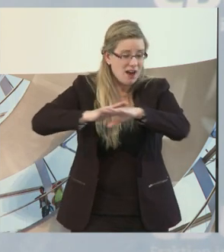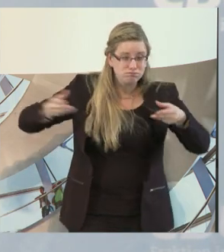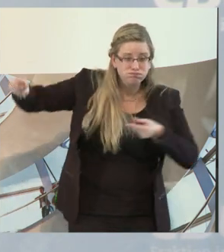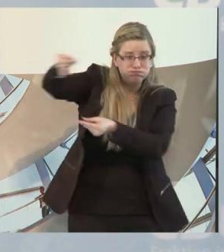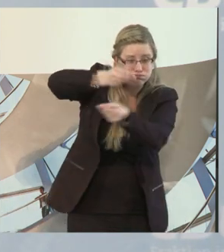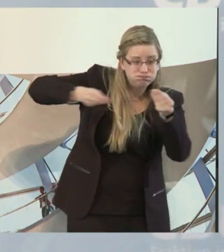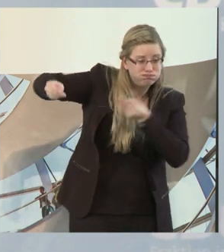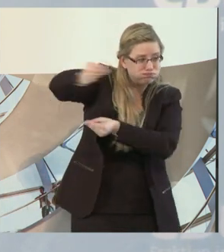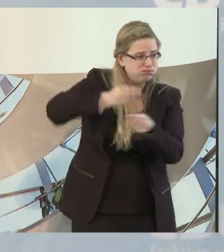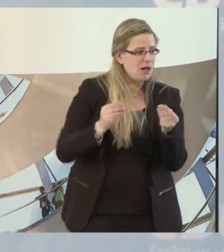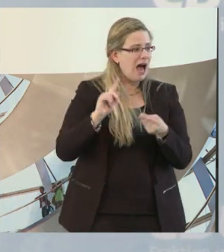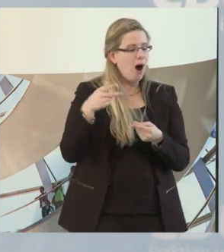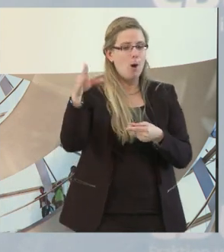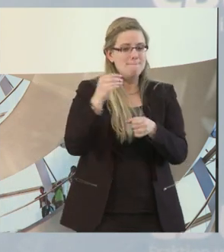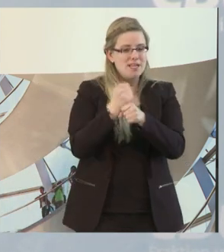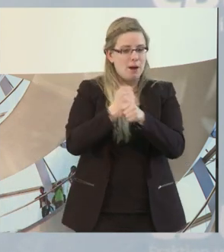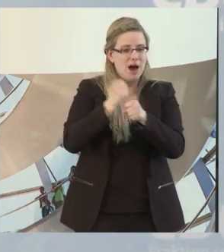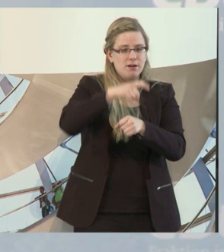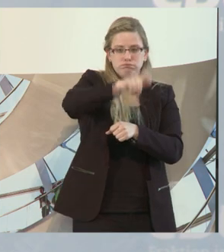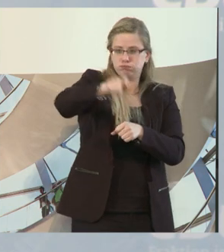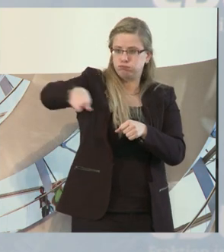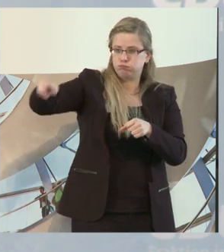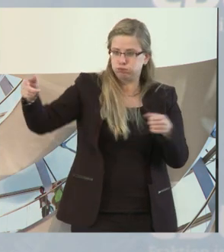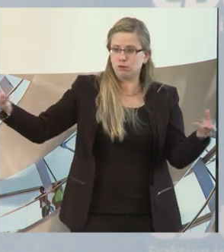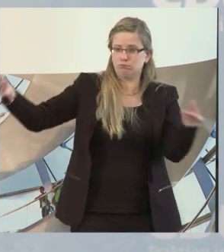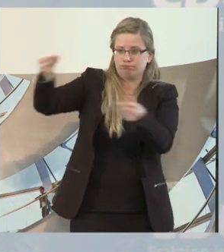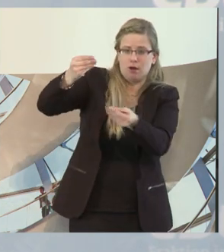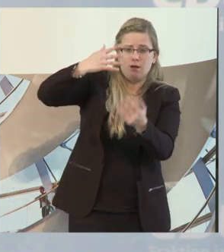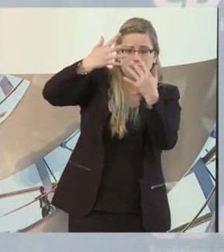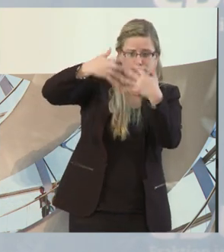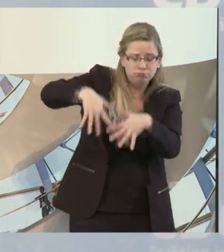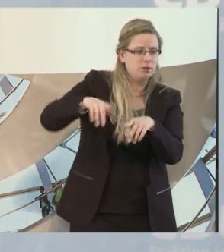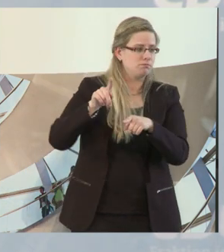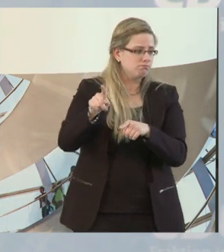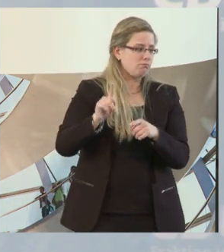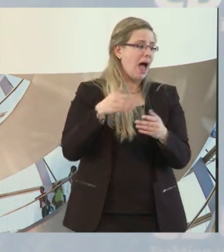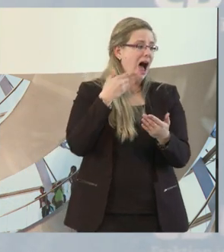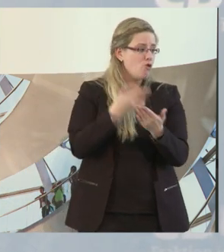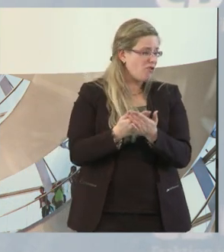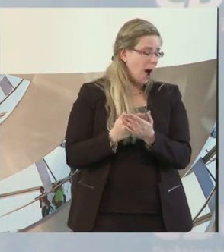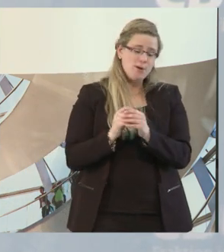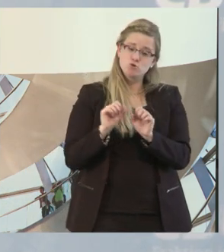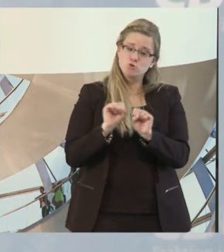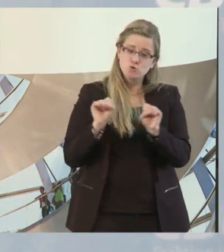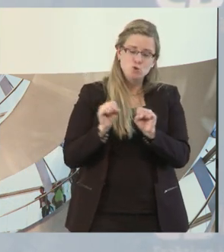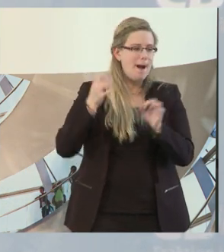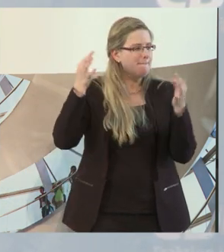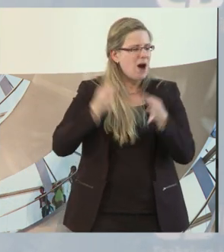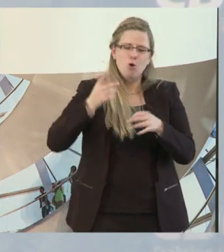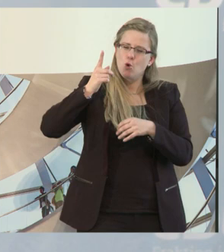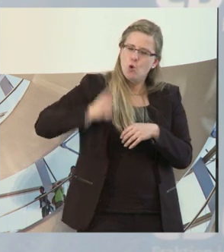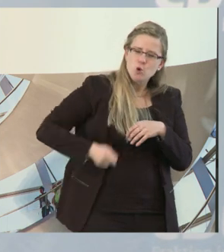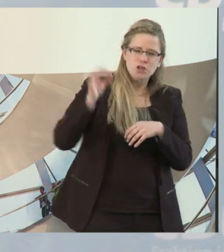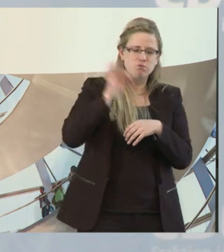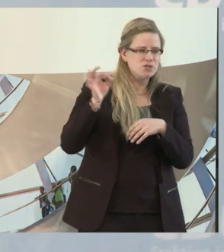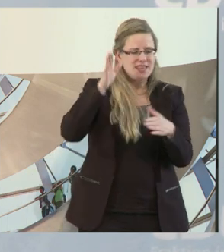auch innerhalb des Unternehmensverbunds wandern können. Das ist eine ganz besondere Aufgabe. Da muss man 100% Aufmerksamkeit haben.